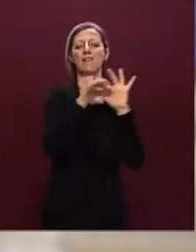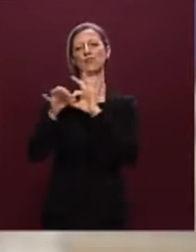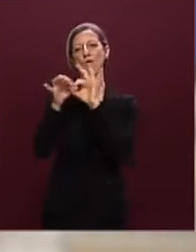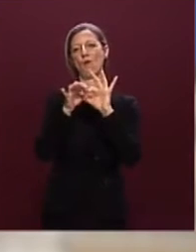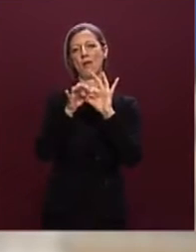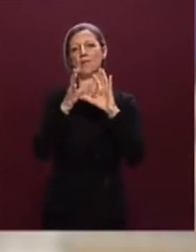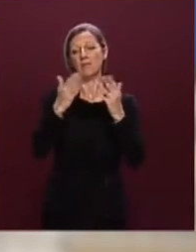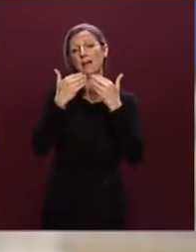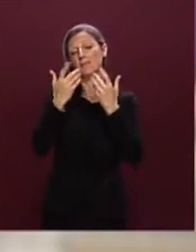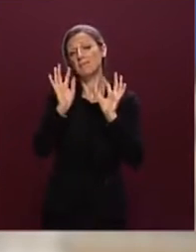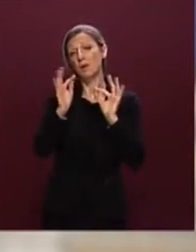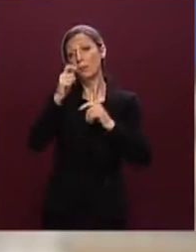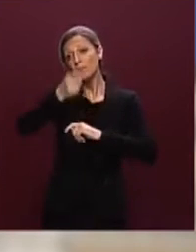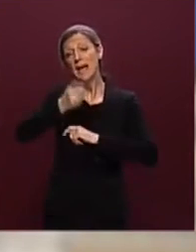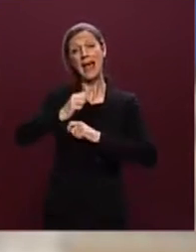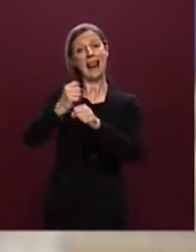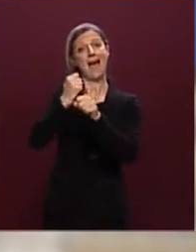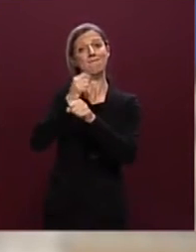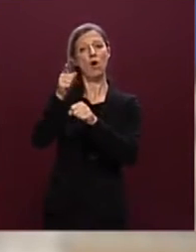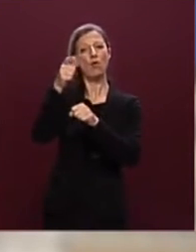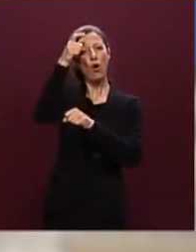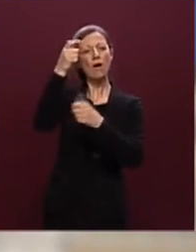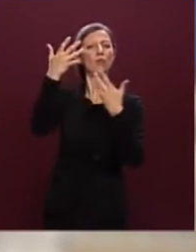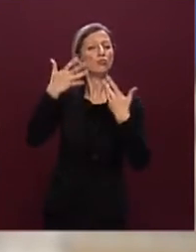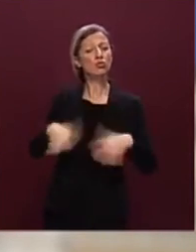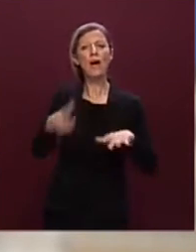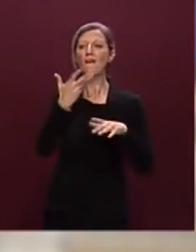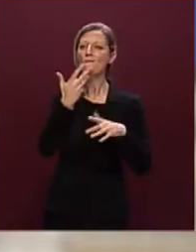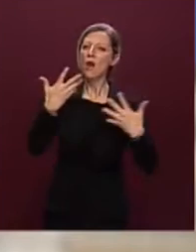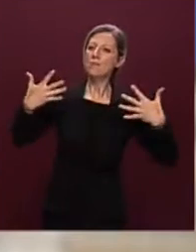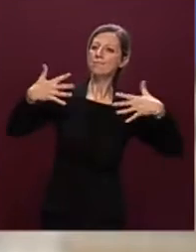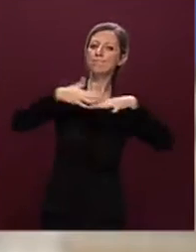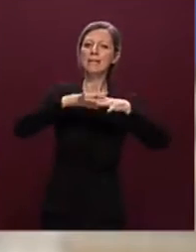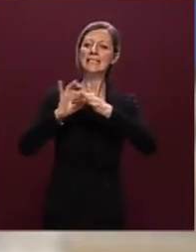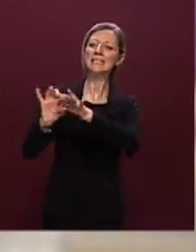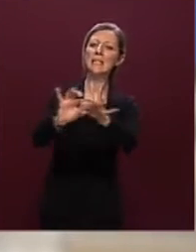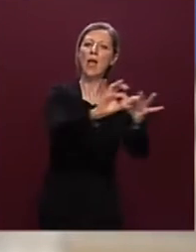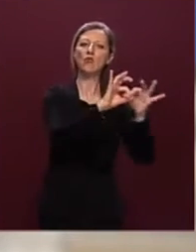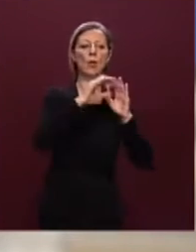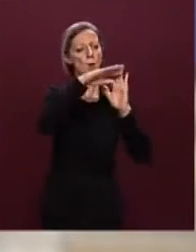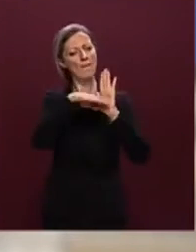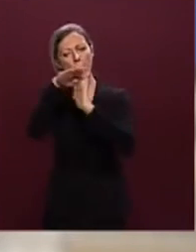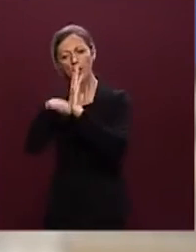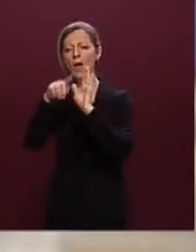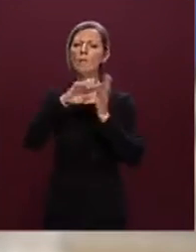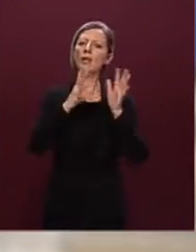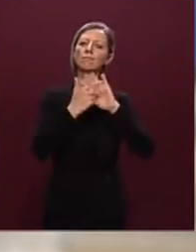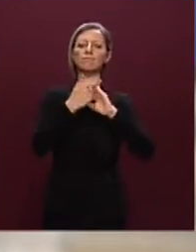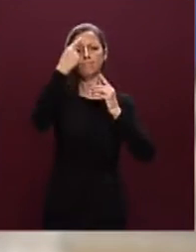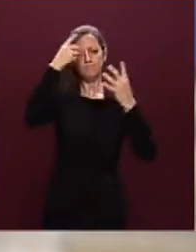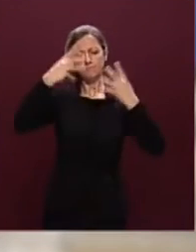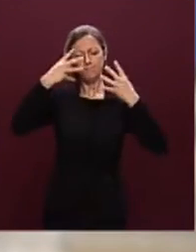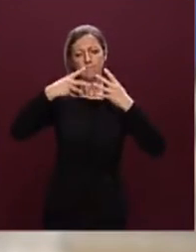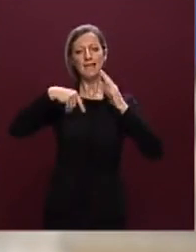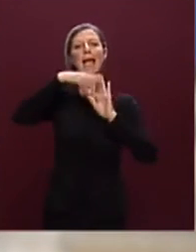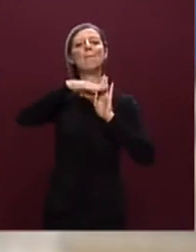il Governo ha messo in campo nel creare una sinergia tra le diverse programmazioni e ragionare complessivamente sul Piano